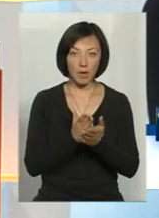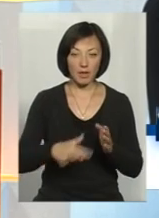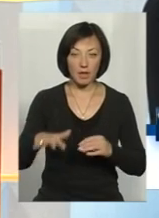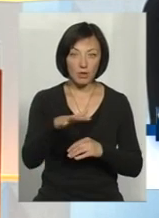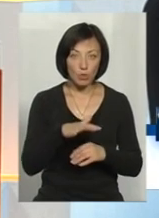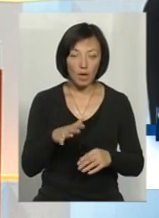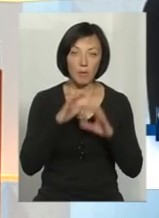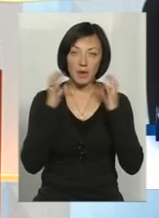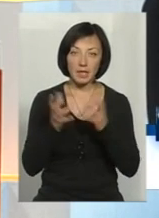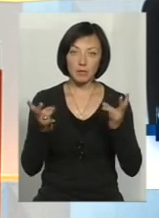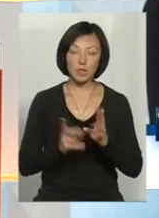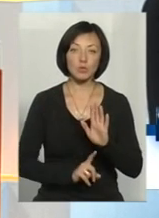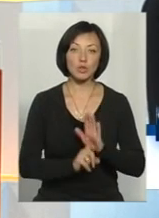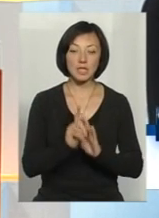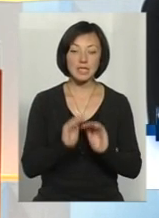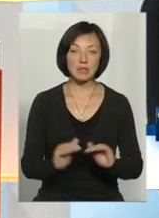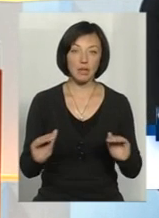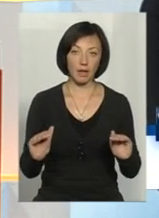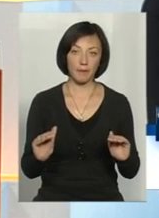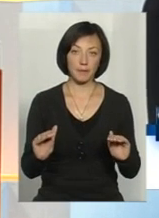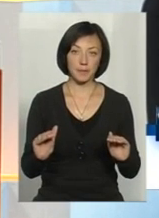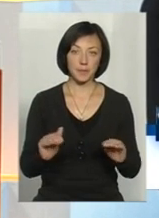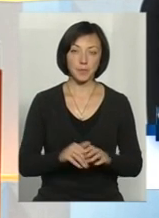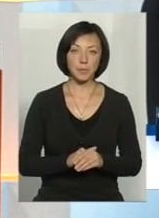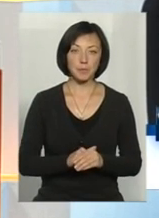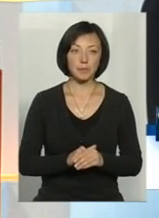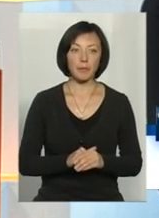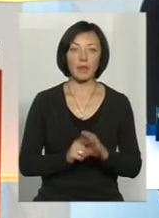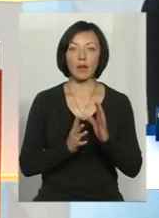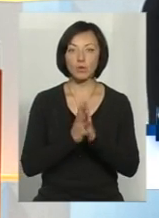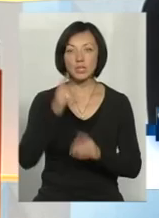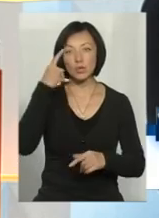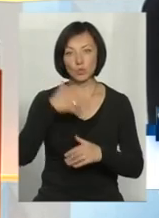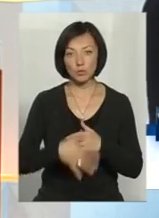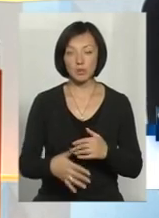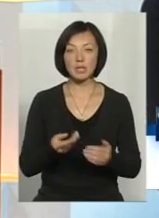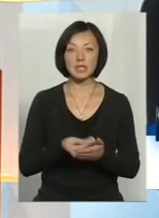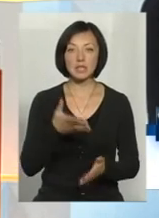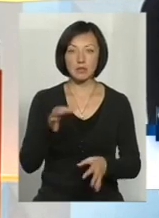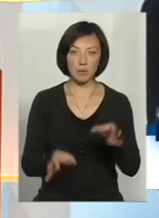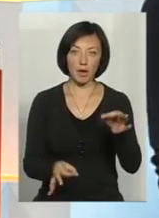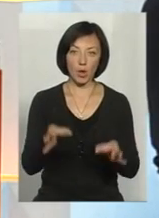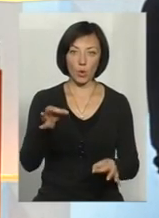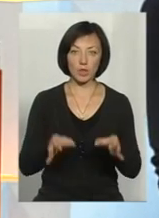І починати потрібно з дітей, щоб вони росли і розуміли цінність природи.